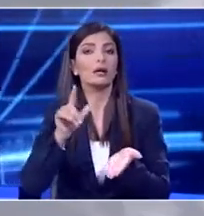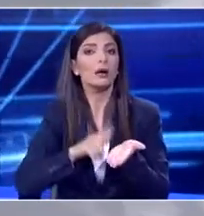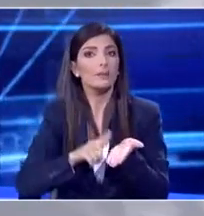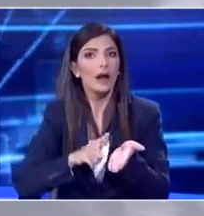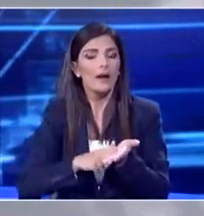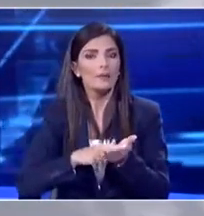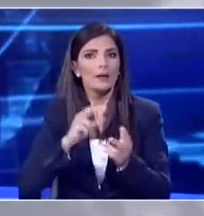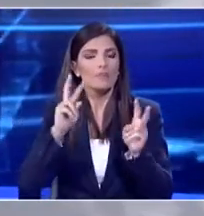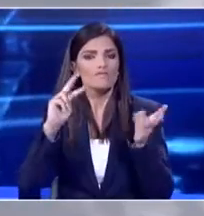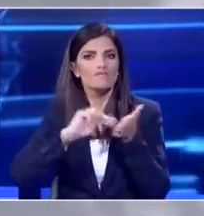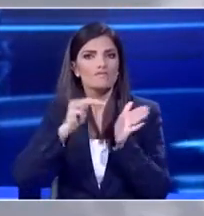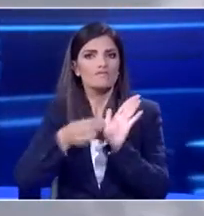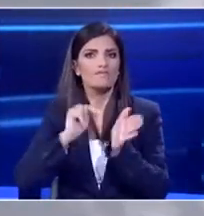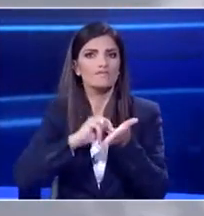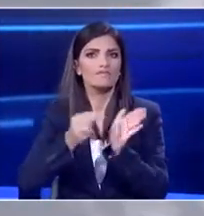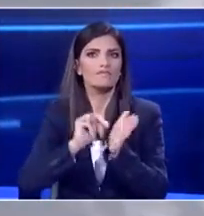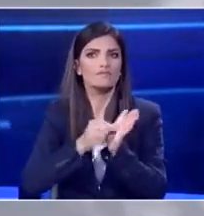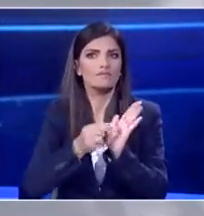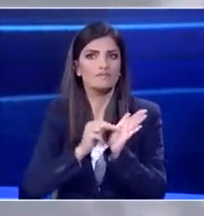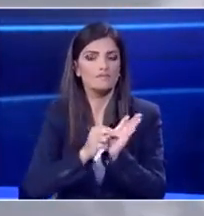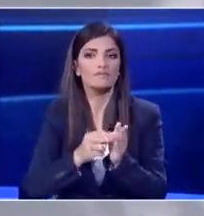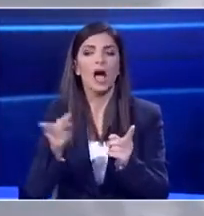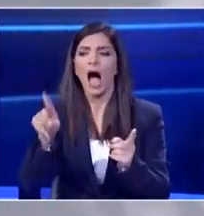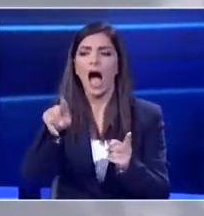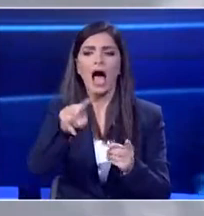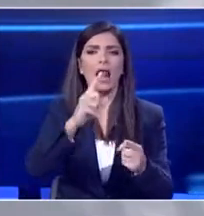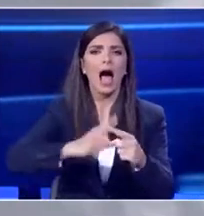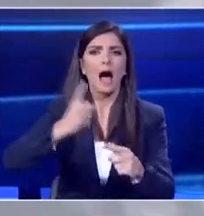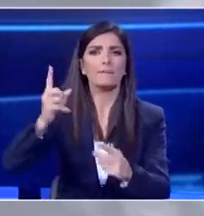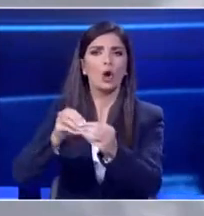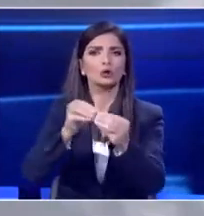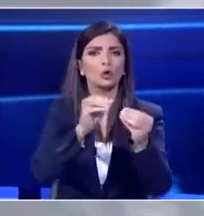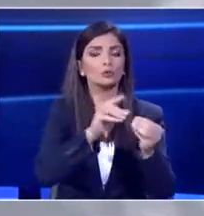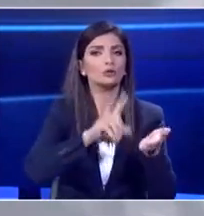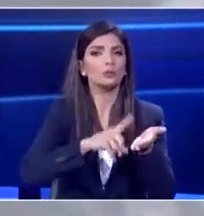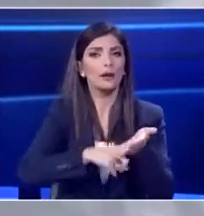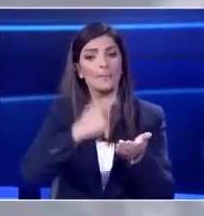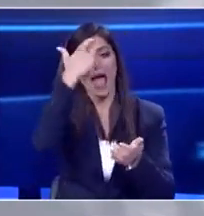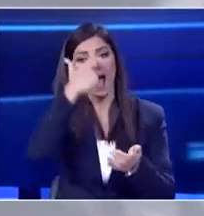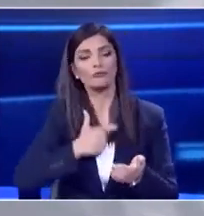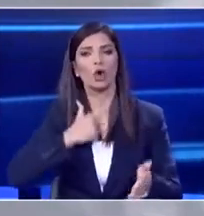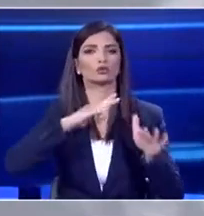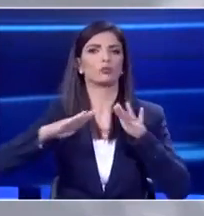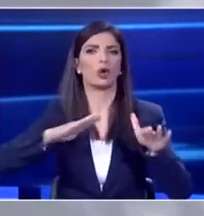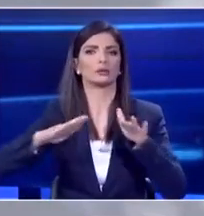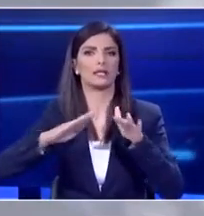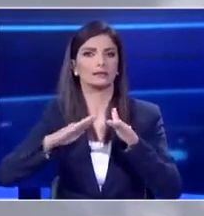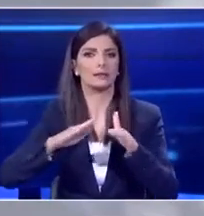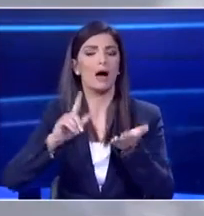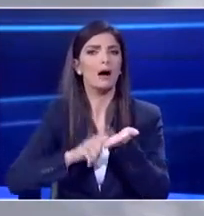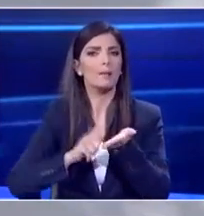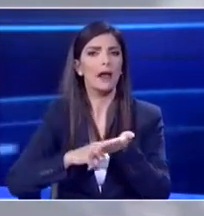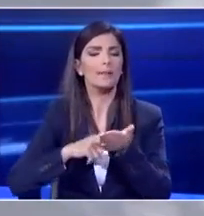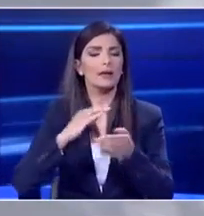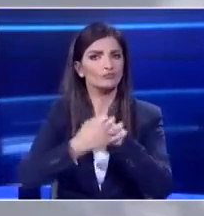-20 Για τον υπόλοιπο πληθυσμό είναι απαραίτητο να λαμβάνουμε τα μέτρα αυτοπροστασίας Μόνον έτσι θα περιορίσουμε